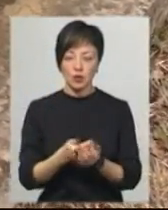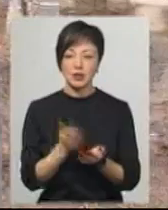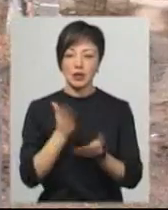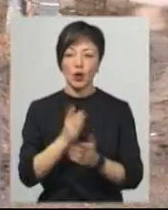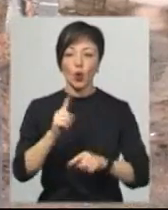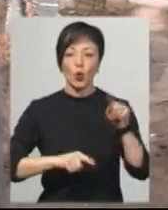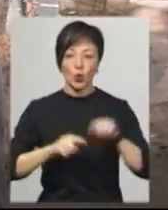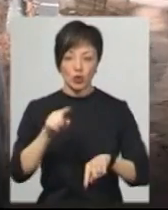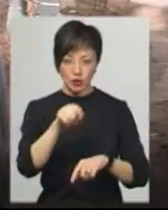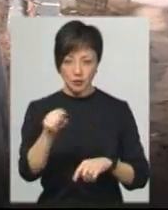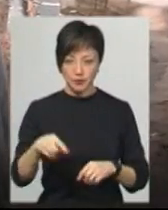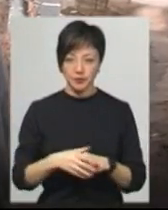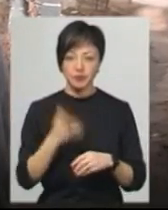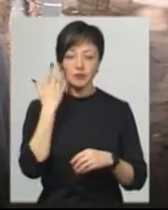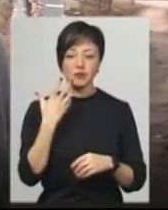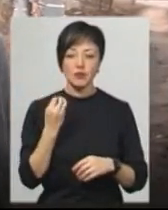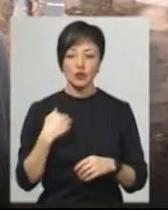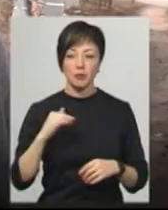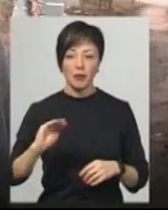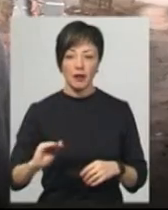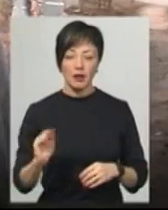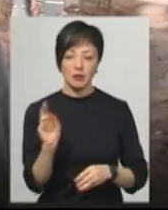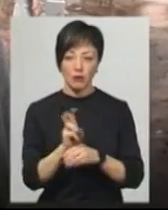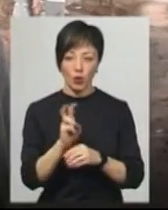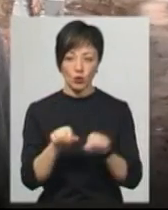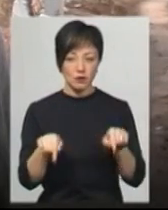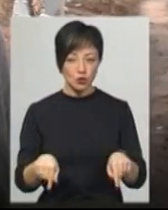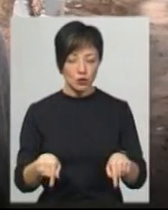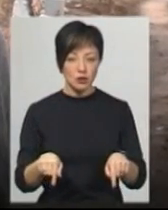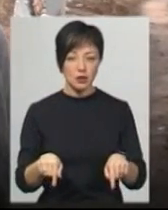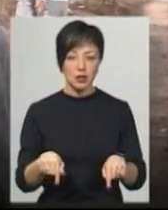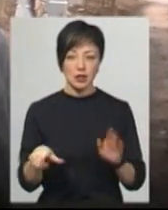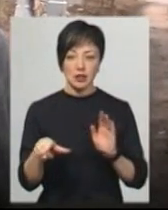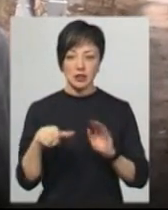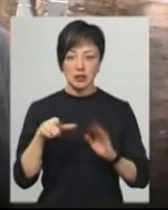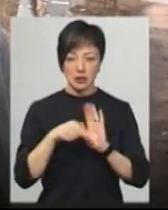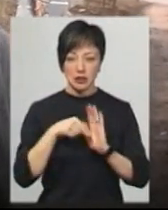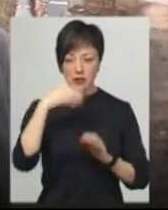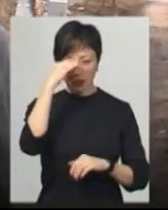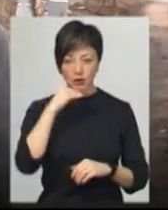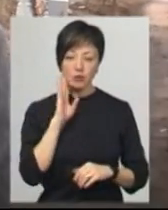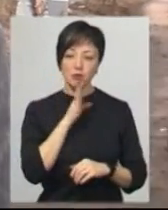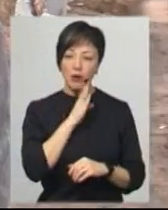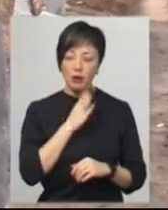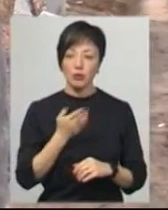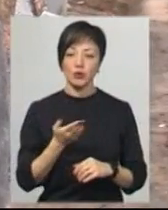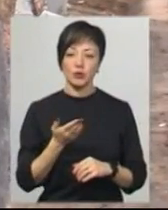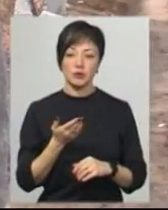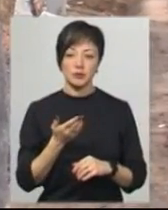могили родичів. Коли я ще маленьким сюди приходив з татом і з мамою, то